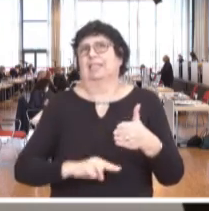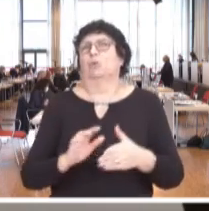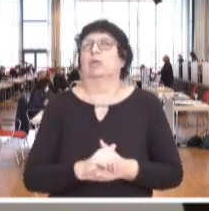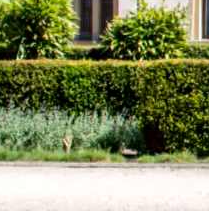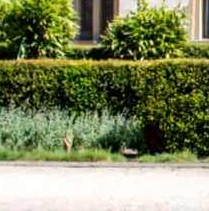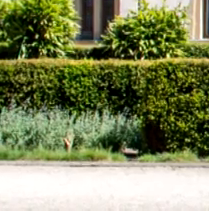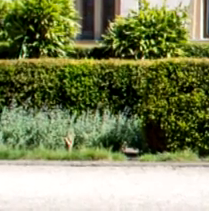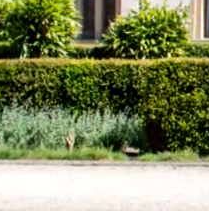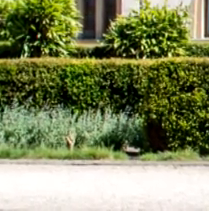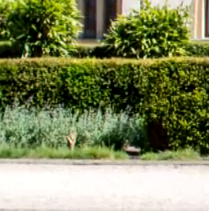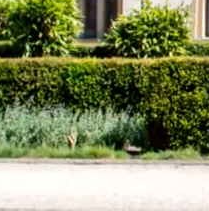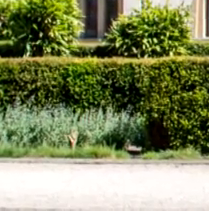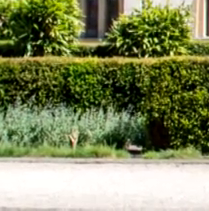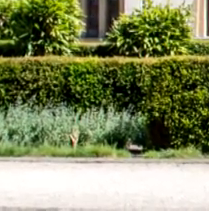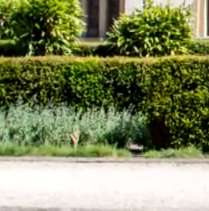Lesung. Vielen Dank.